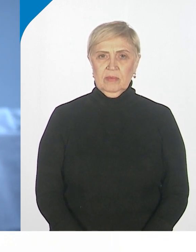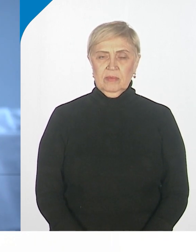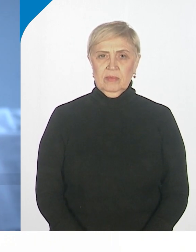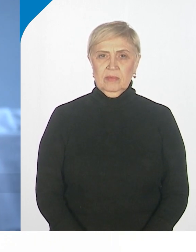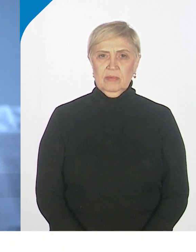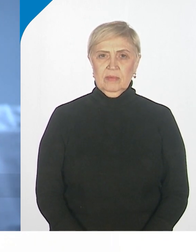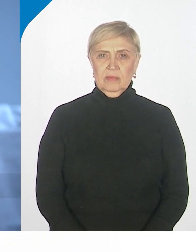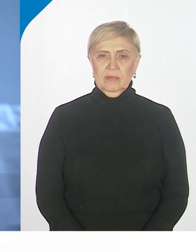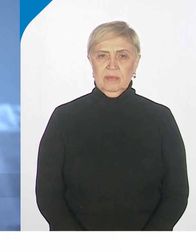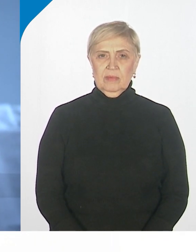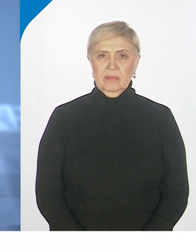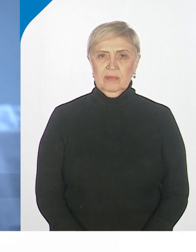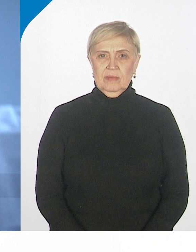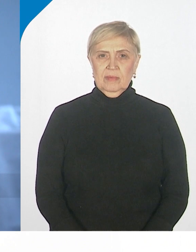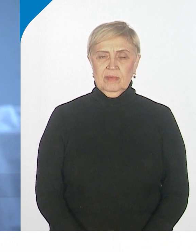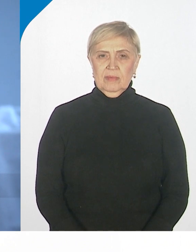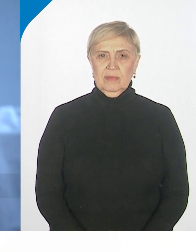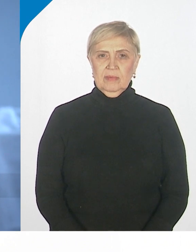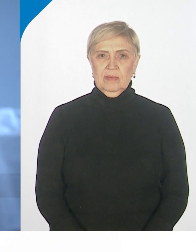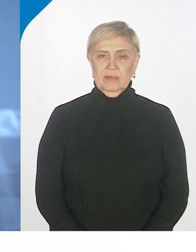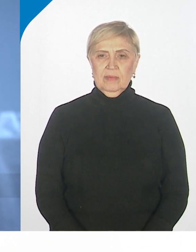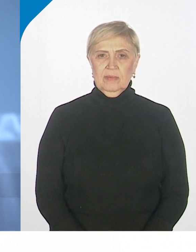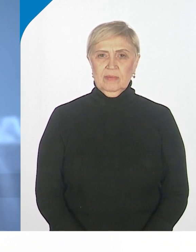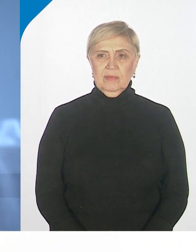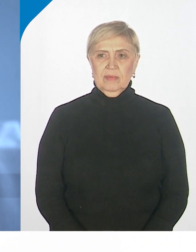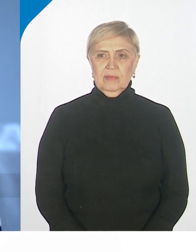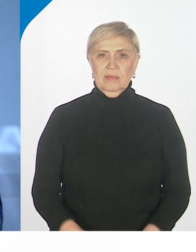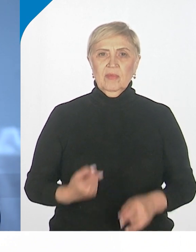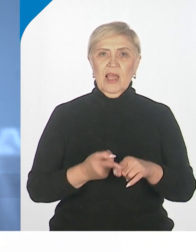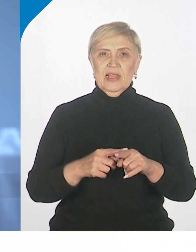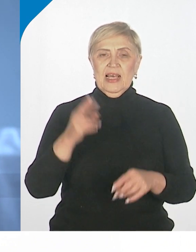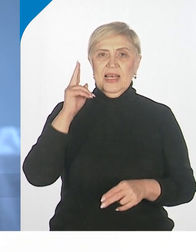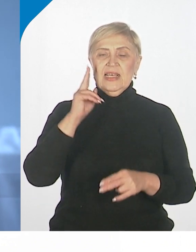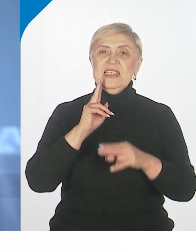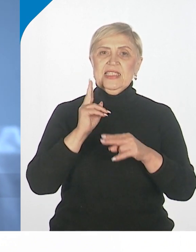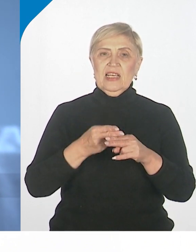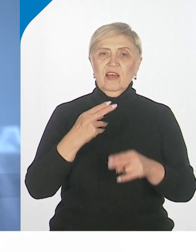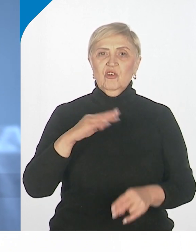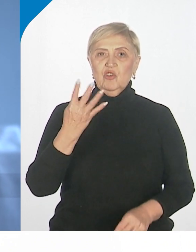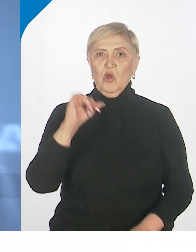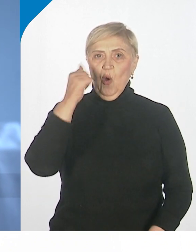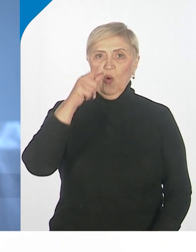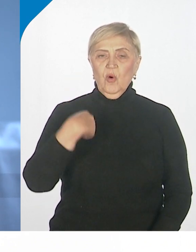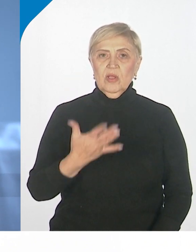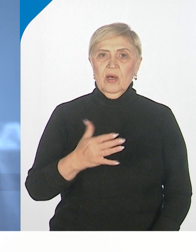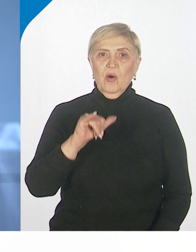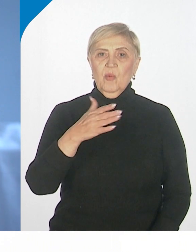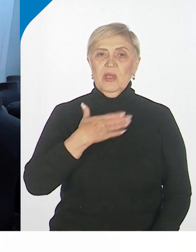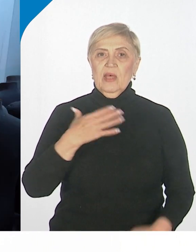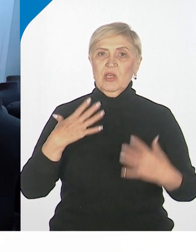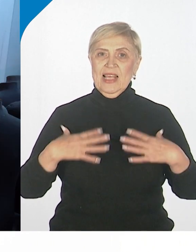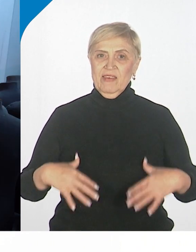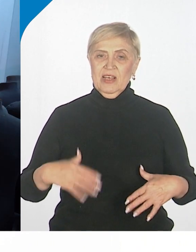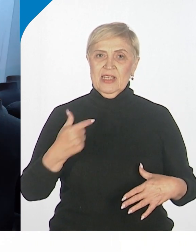Вау Пауаи мне написала это сестра у меня 4 года назад одевалась у них с выпускной платья.